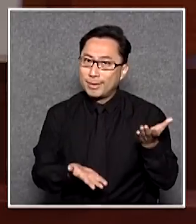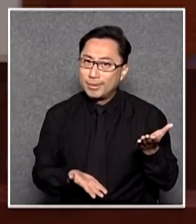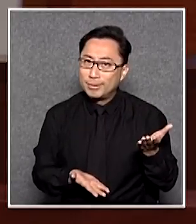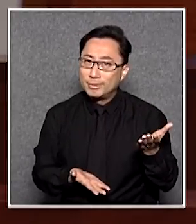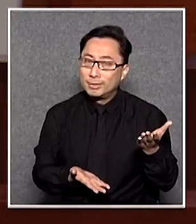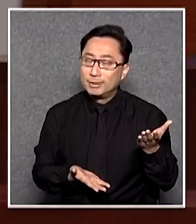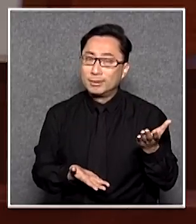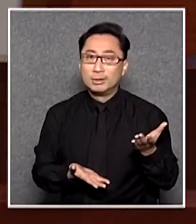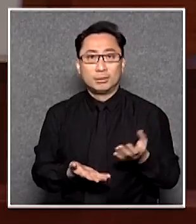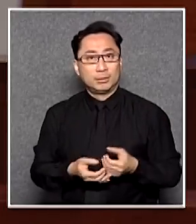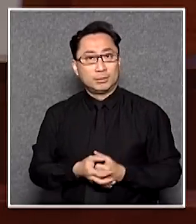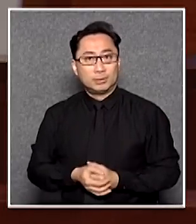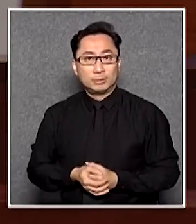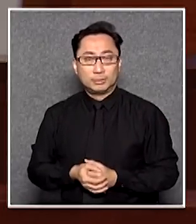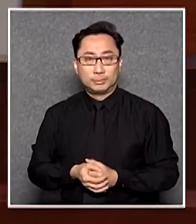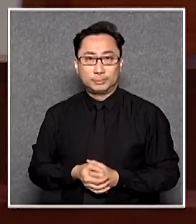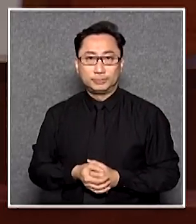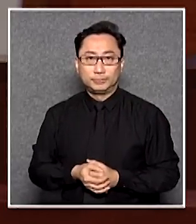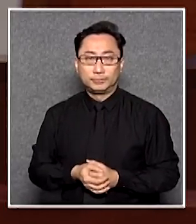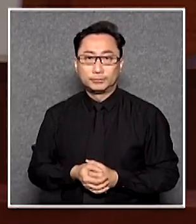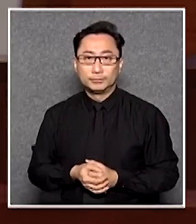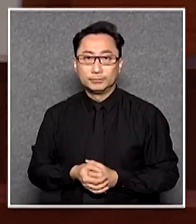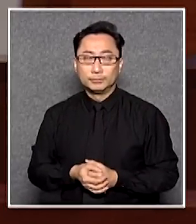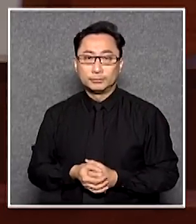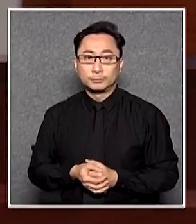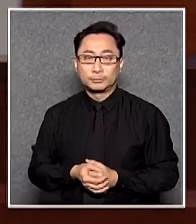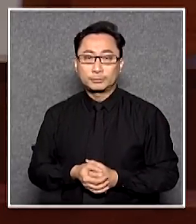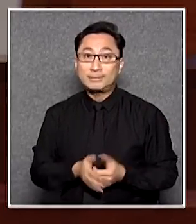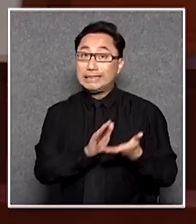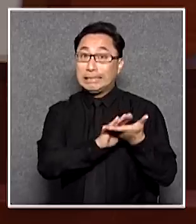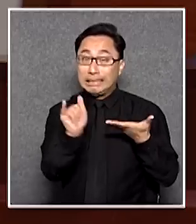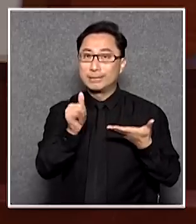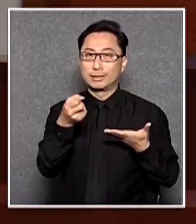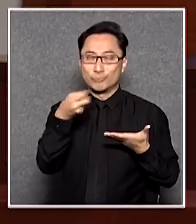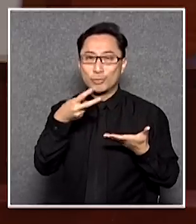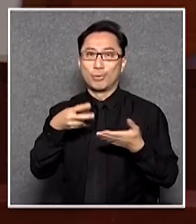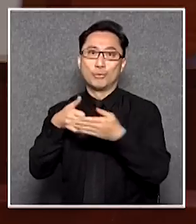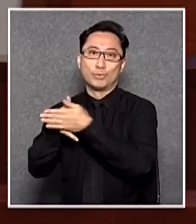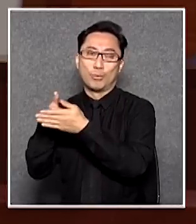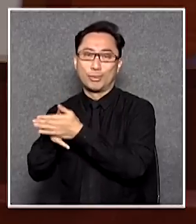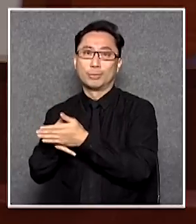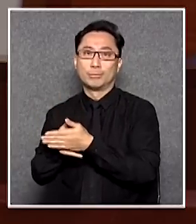證與阻礙兩組政府